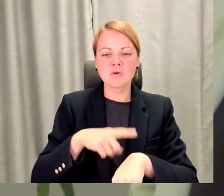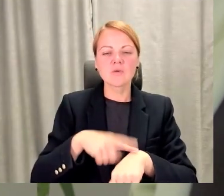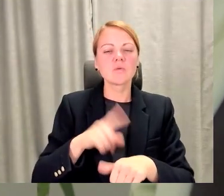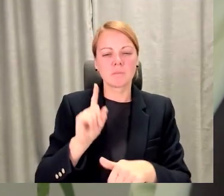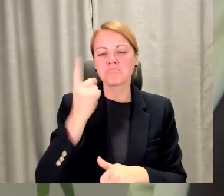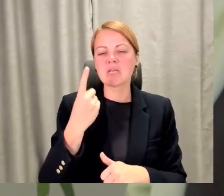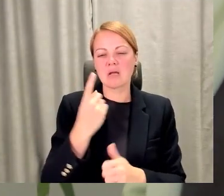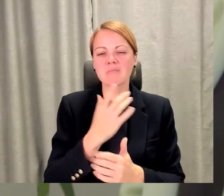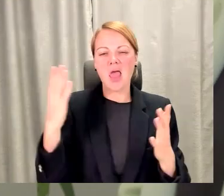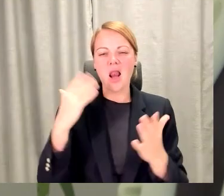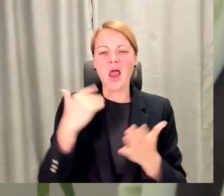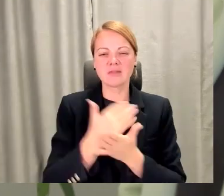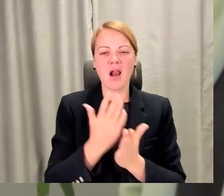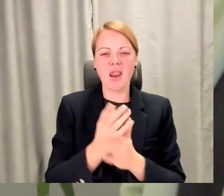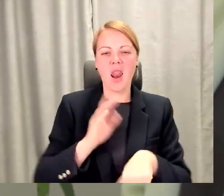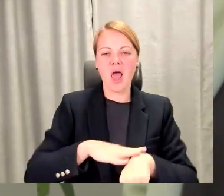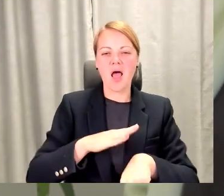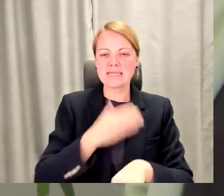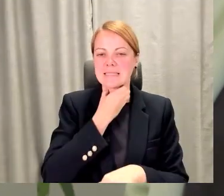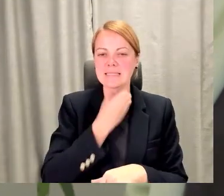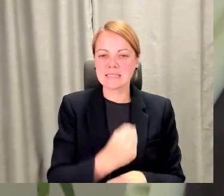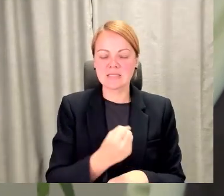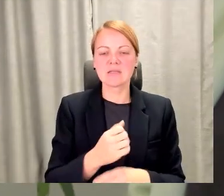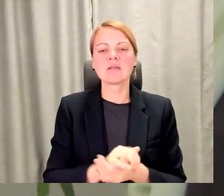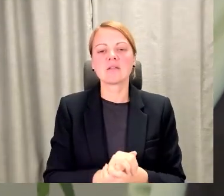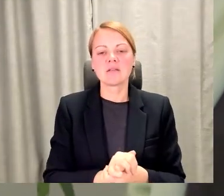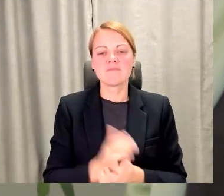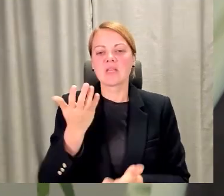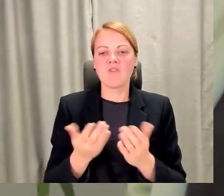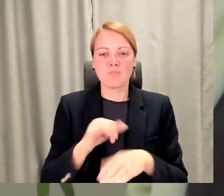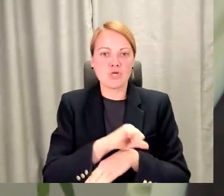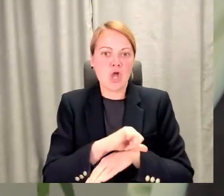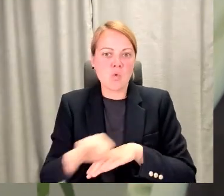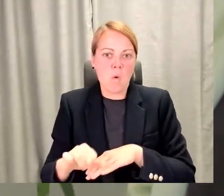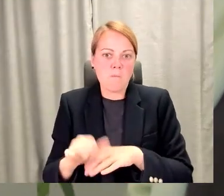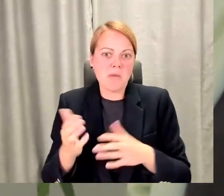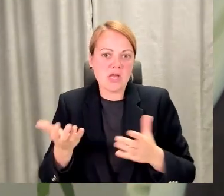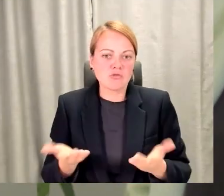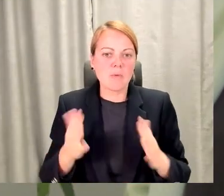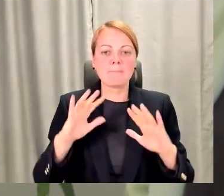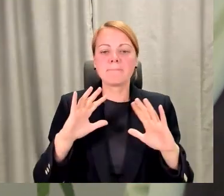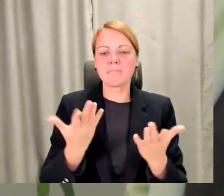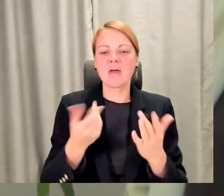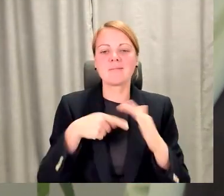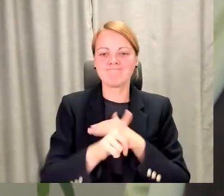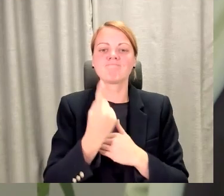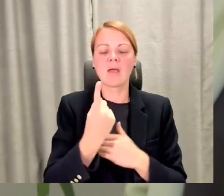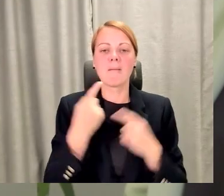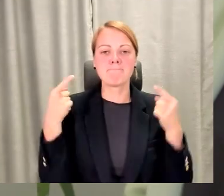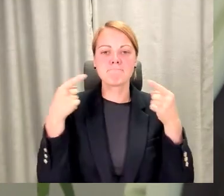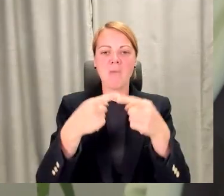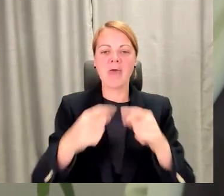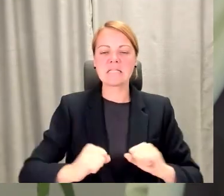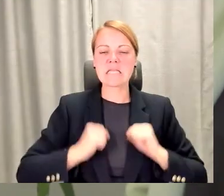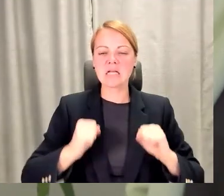faktors, kas mūs varbūt ierobežot, bet viss sāks no šīs mērķi tiecības. Tas ir tas,